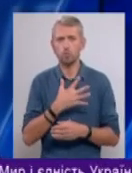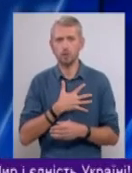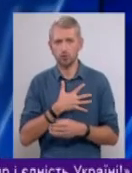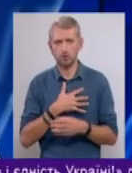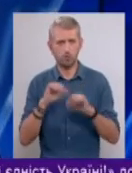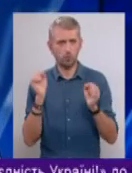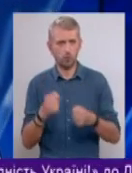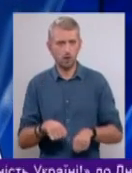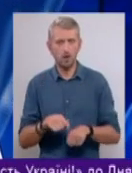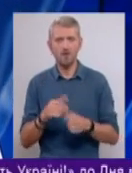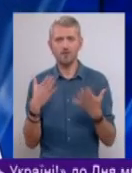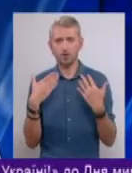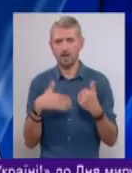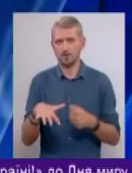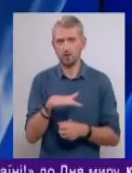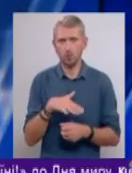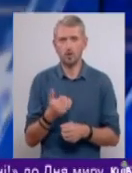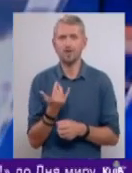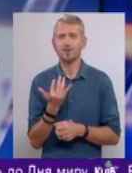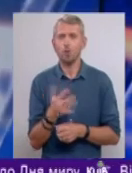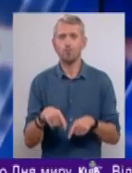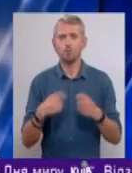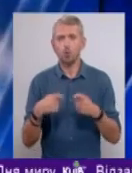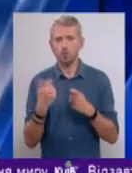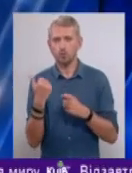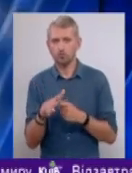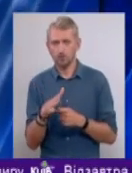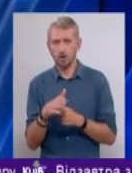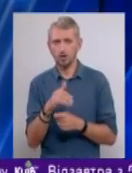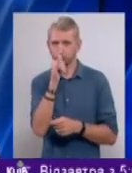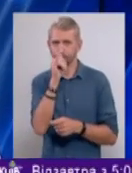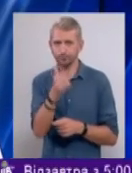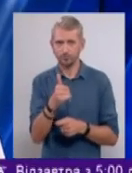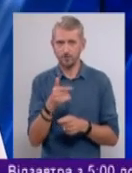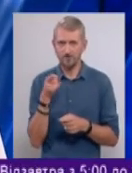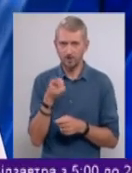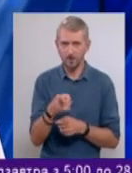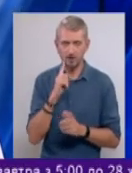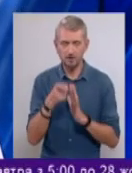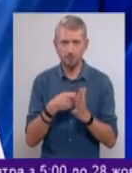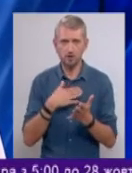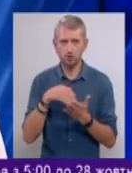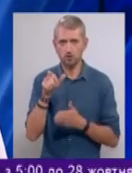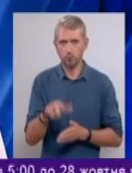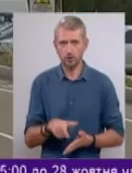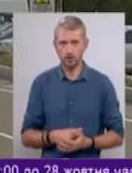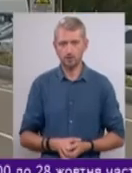тиснути на газ у рекреаційній зоні. Скільком порушникам вже показали червоне світло на в'їзд, дізнався Юрій Орловський.